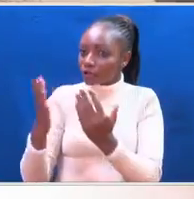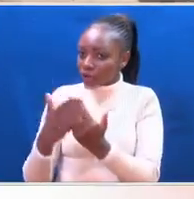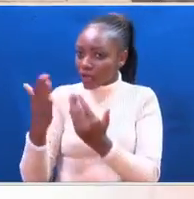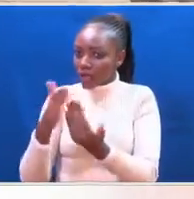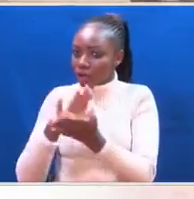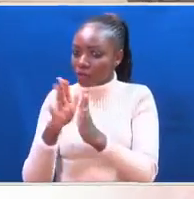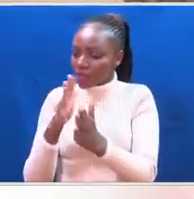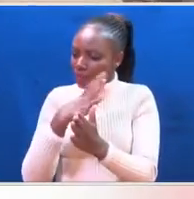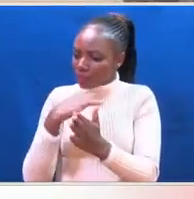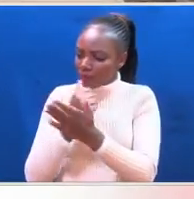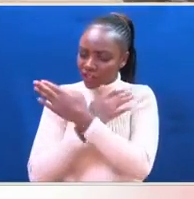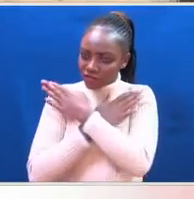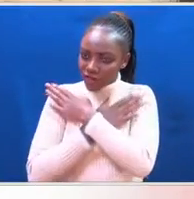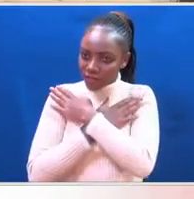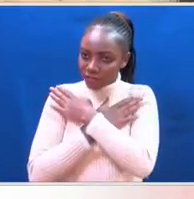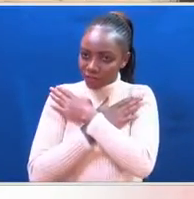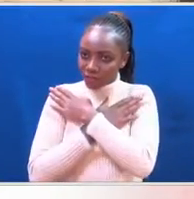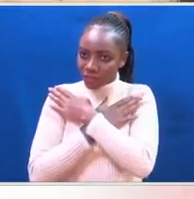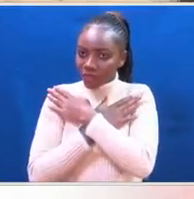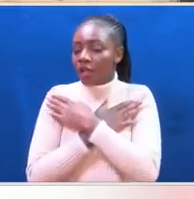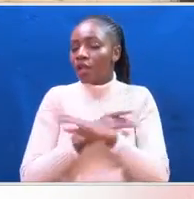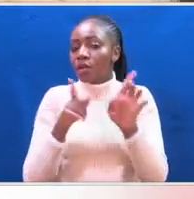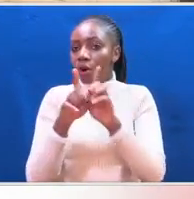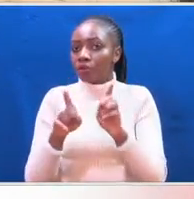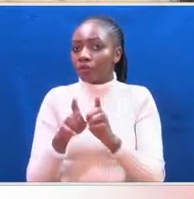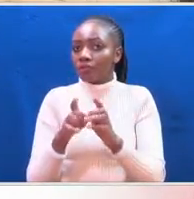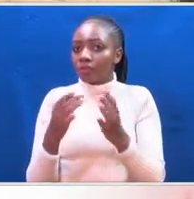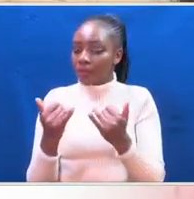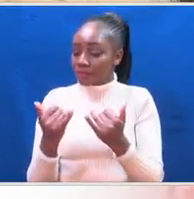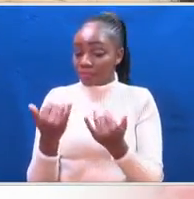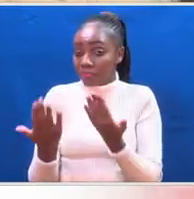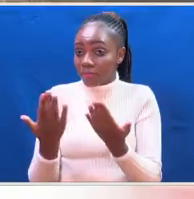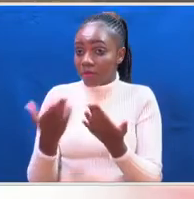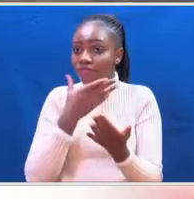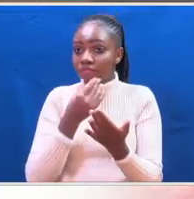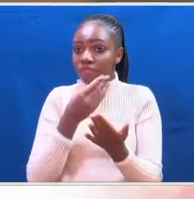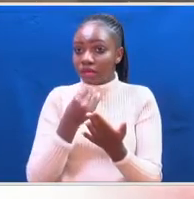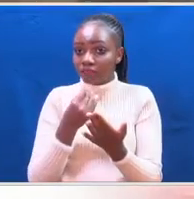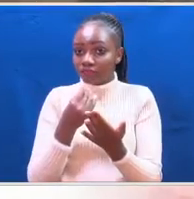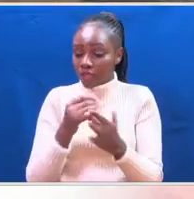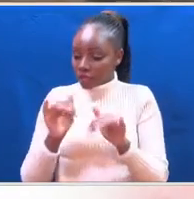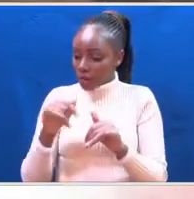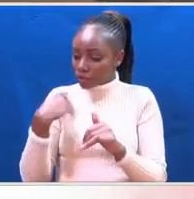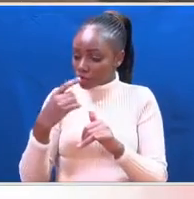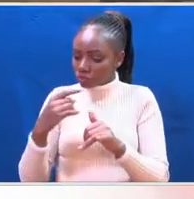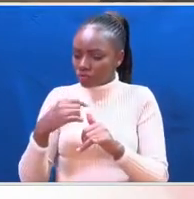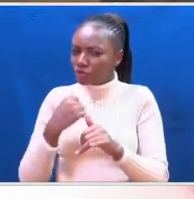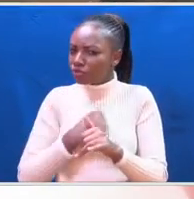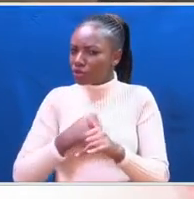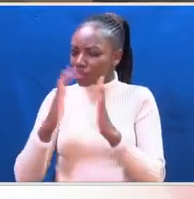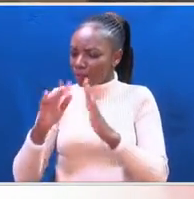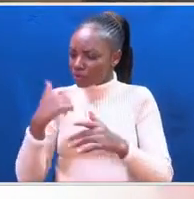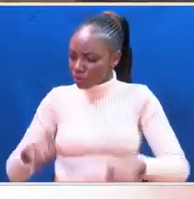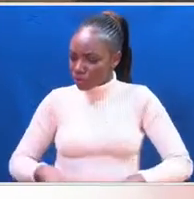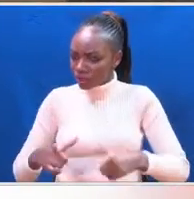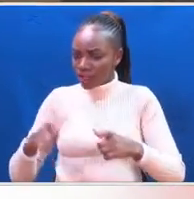closest friend. Robert Morara is probably the longest serving ranger and a tour guide at the Olpejeta Conservancy. He